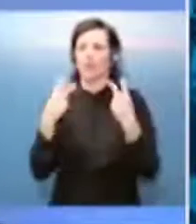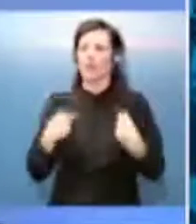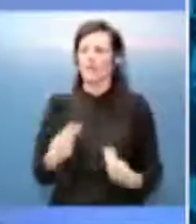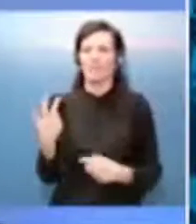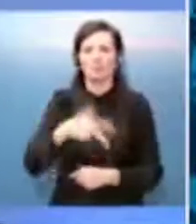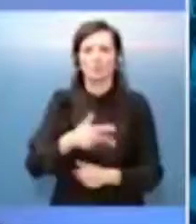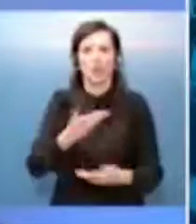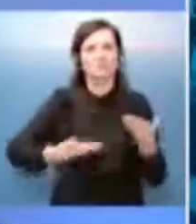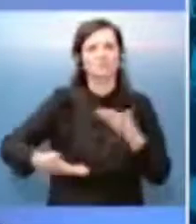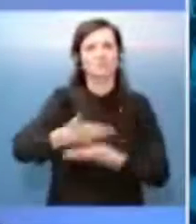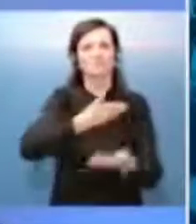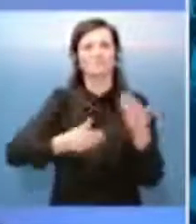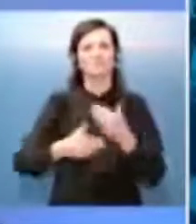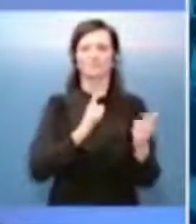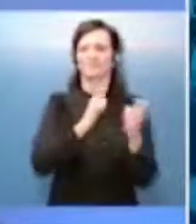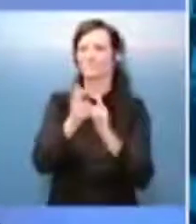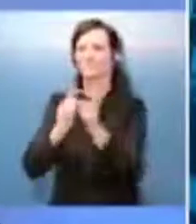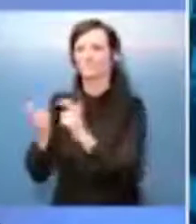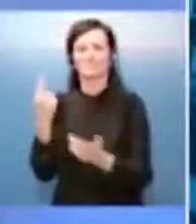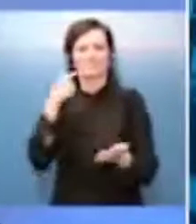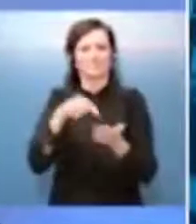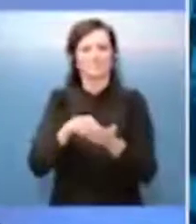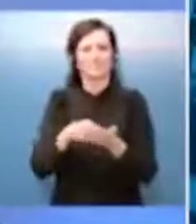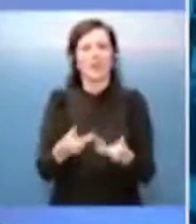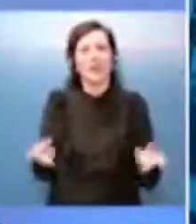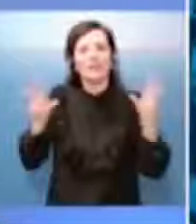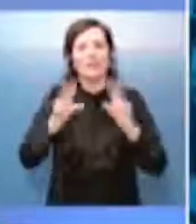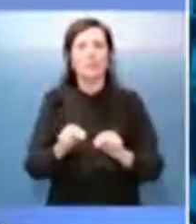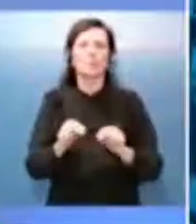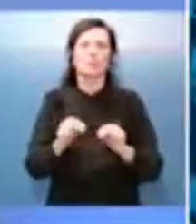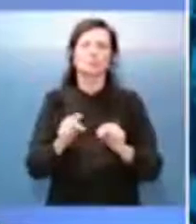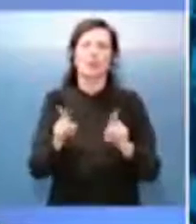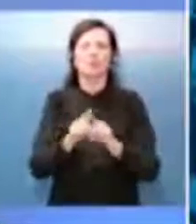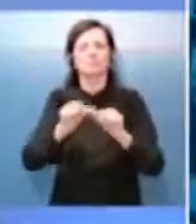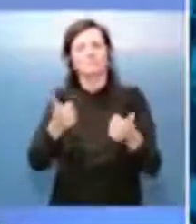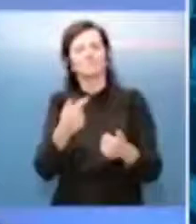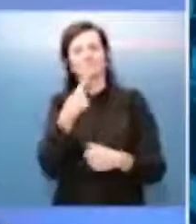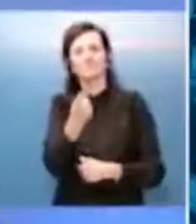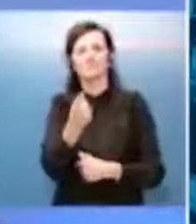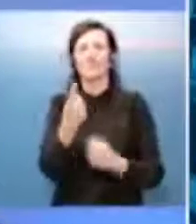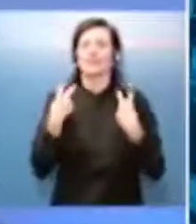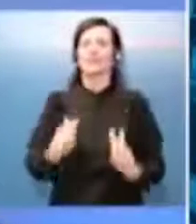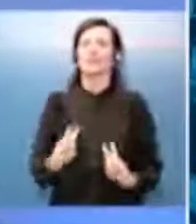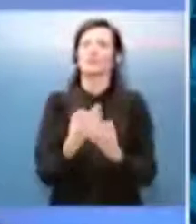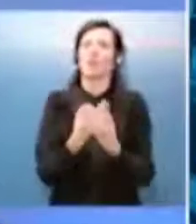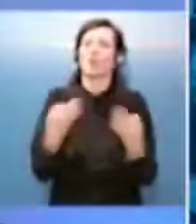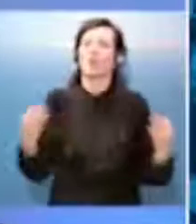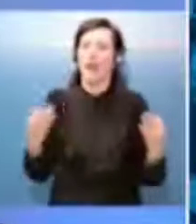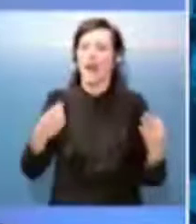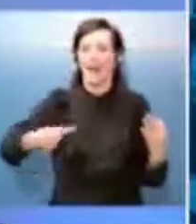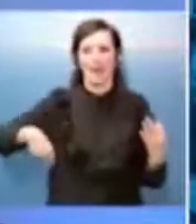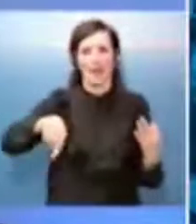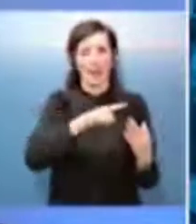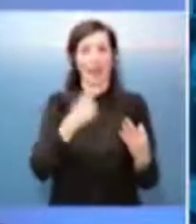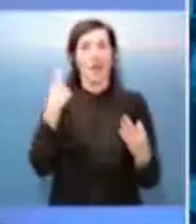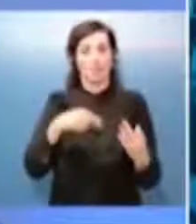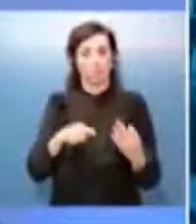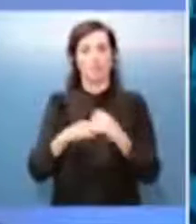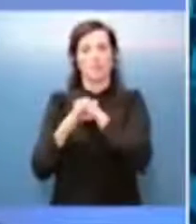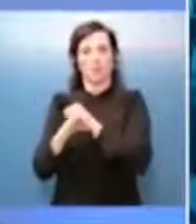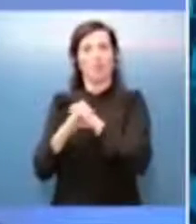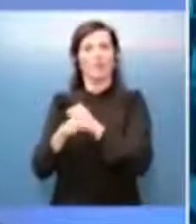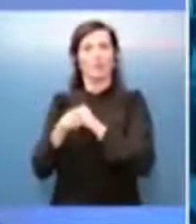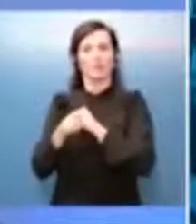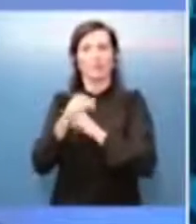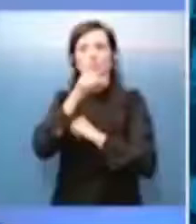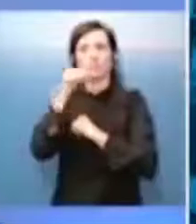qui appunto la domanda provocatoria, preferite la pace o i condizionatori accesi? Perché si parla ovviamente di prezzi, di rincari energetici, quindi bollette della luce e